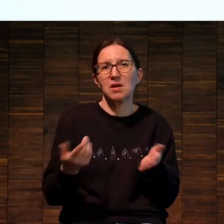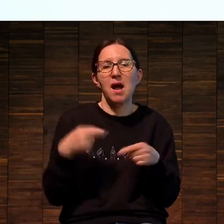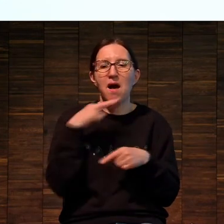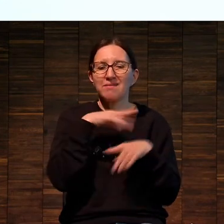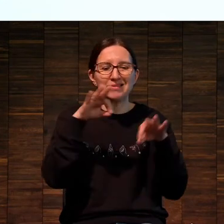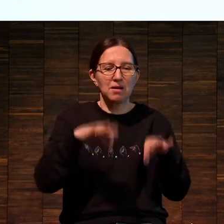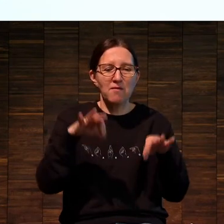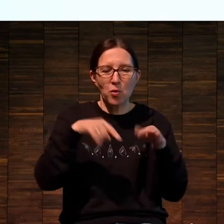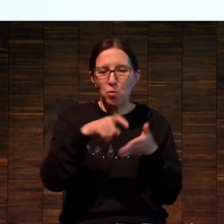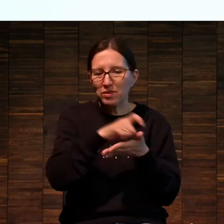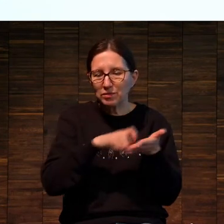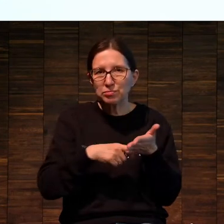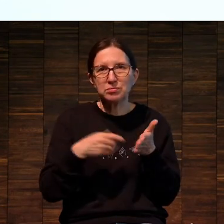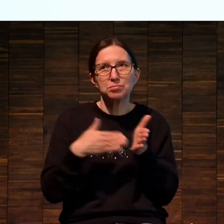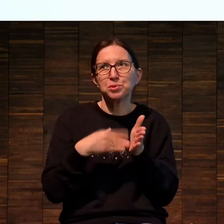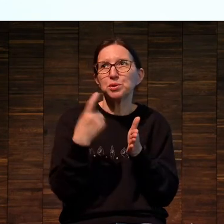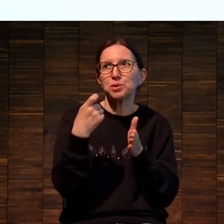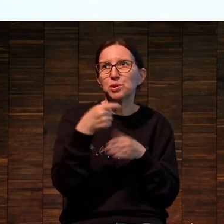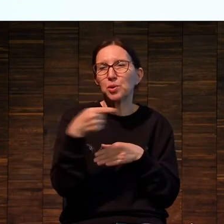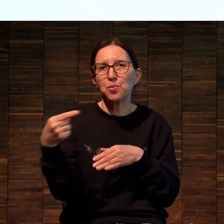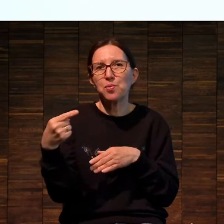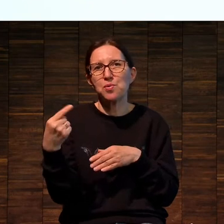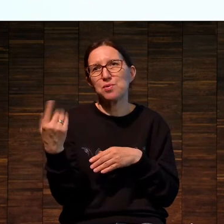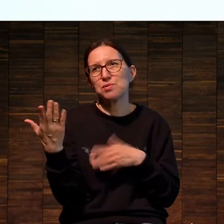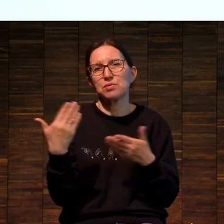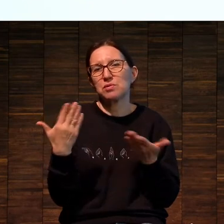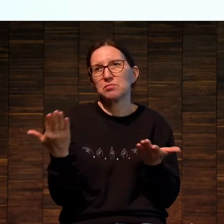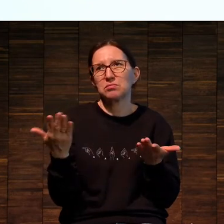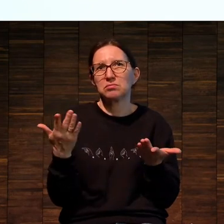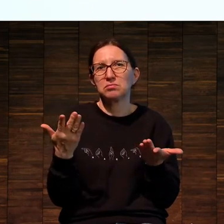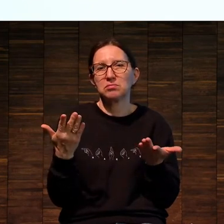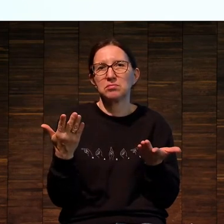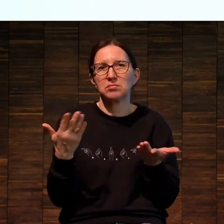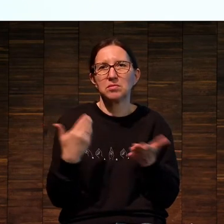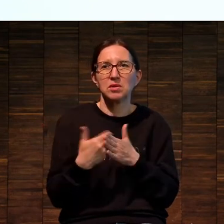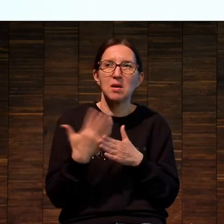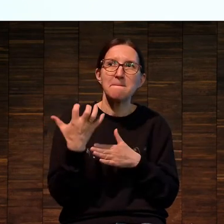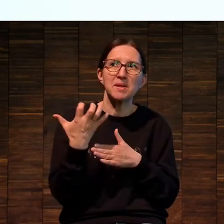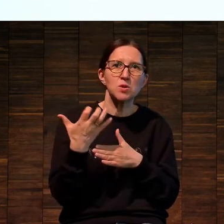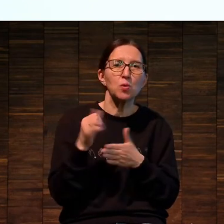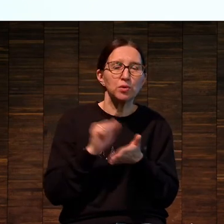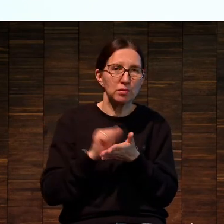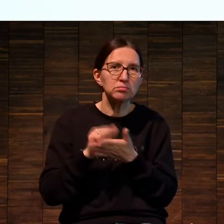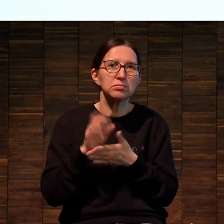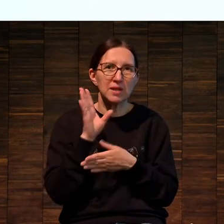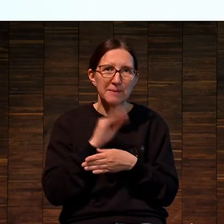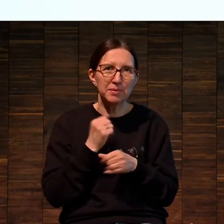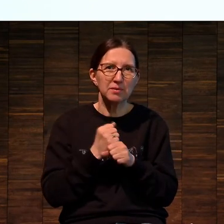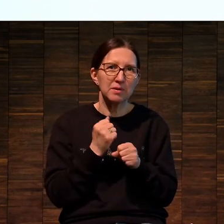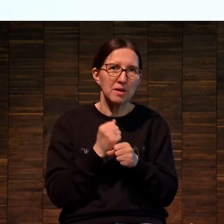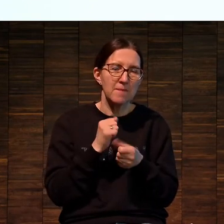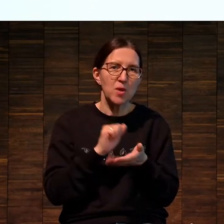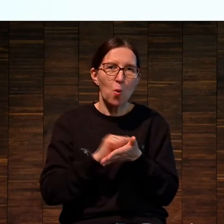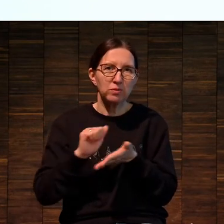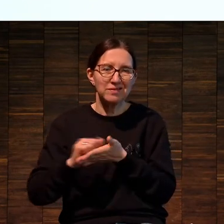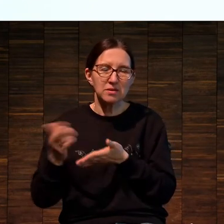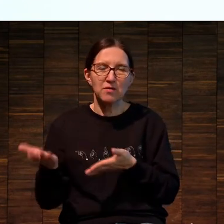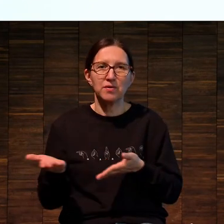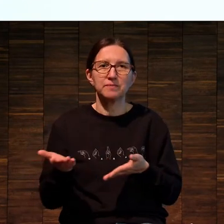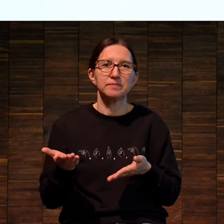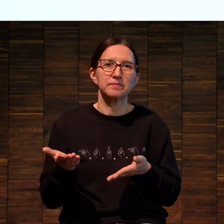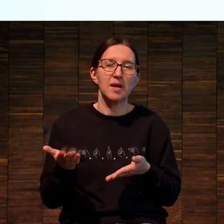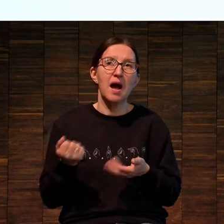травленый штрих живет от 100 до, наверное, 500, я бы сказал так. А